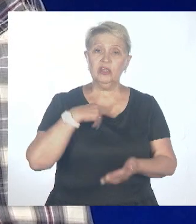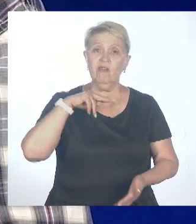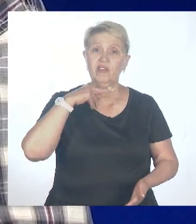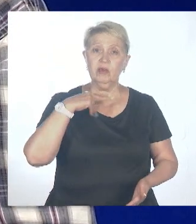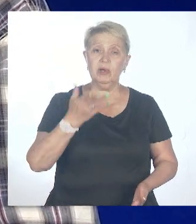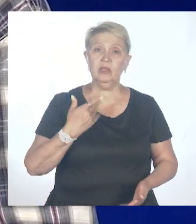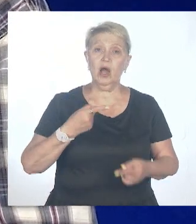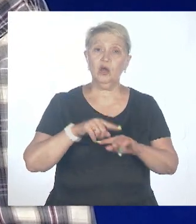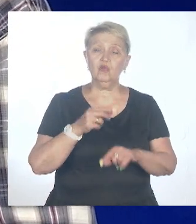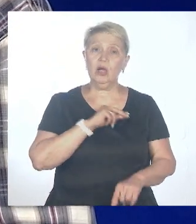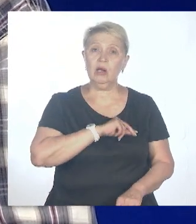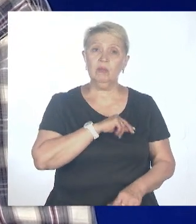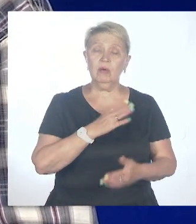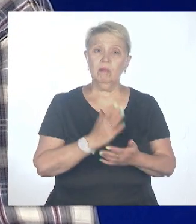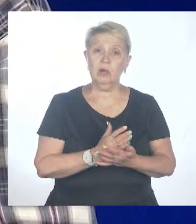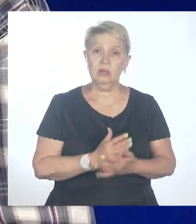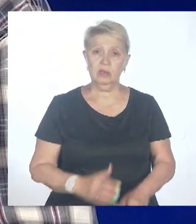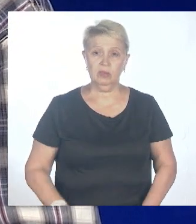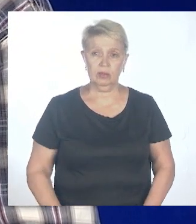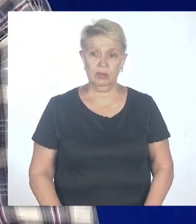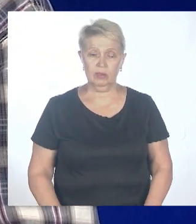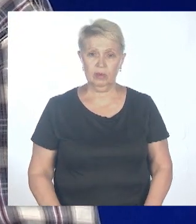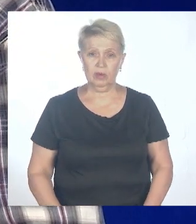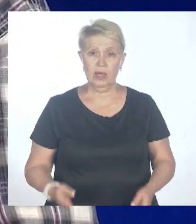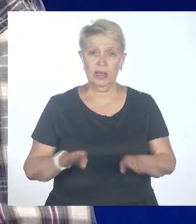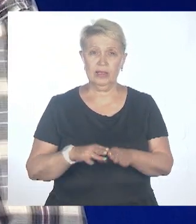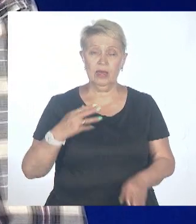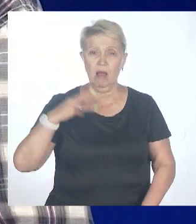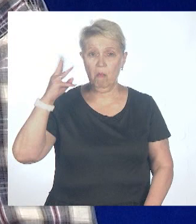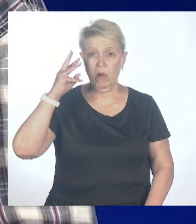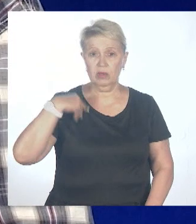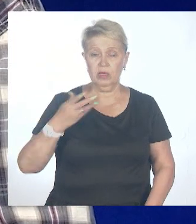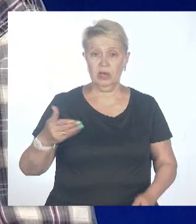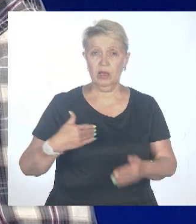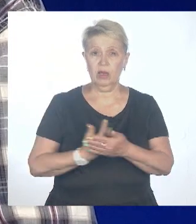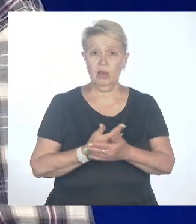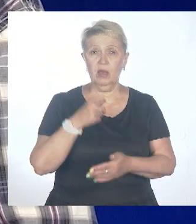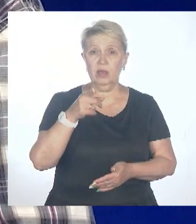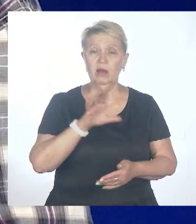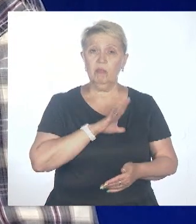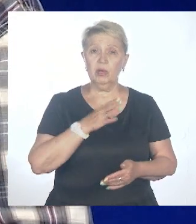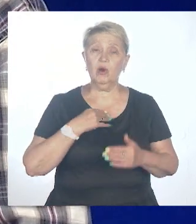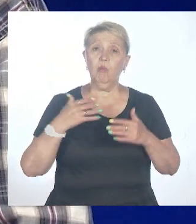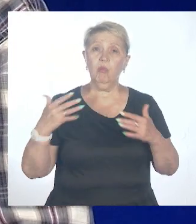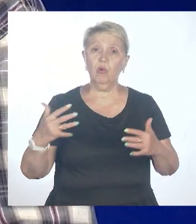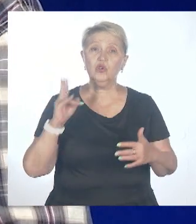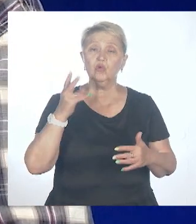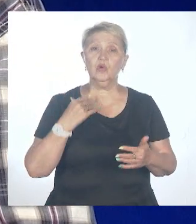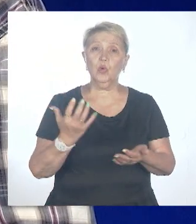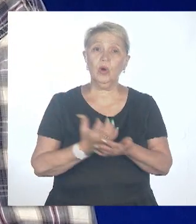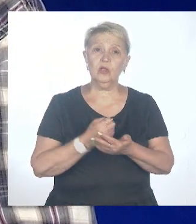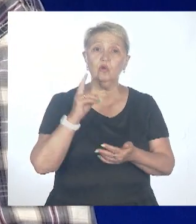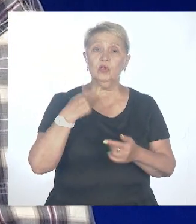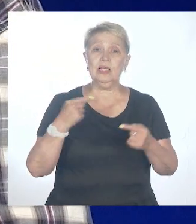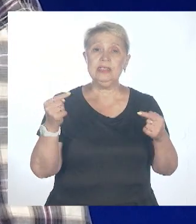сработали. Опять же, вот так, ретроспективно. А на те модели, которые не сработали, их было гораздо больше. Просто кто-то угадал, у кого-то совпало